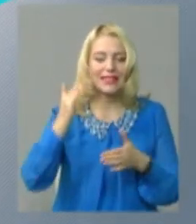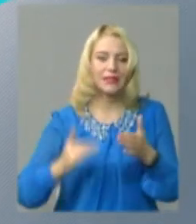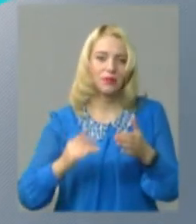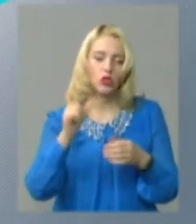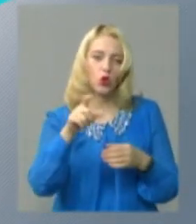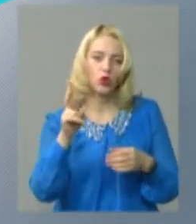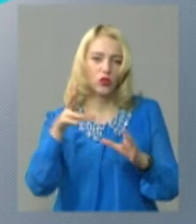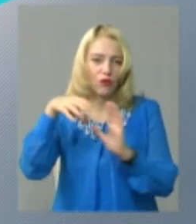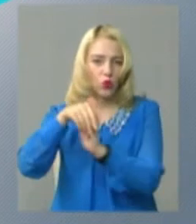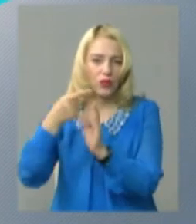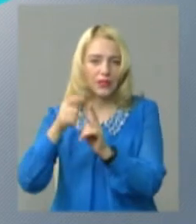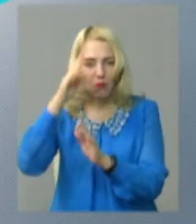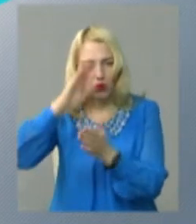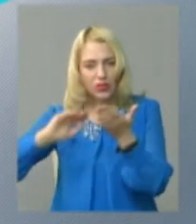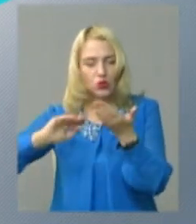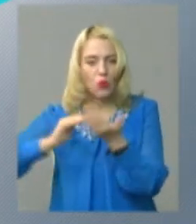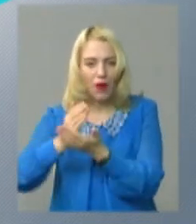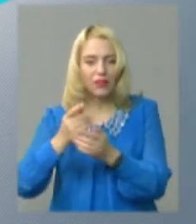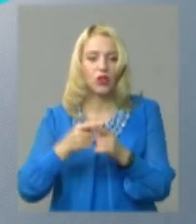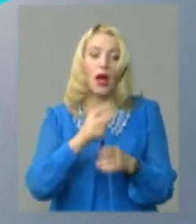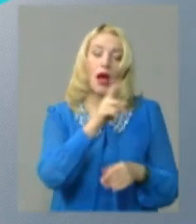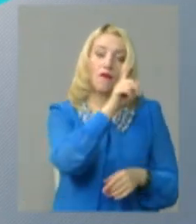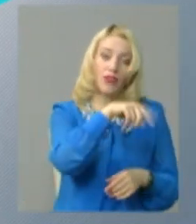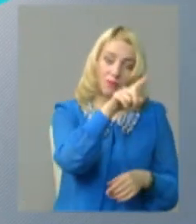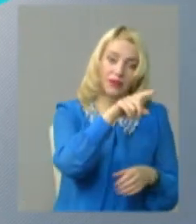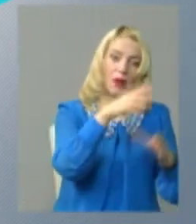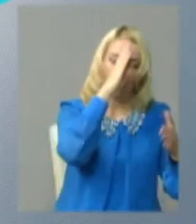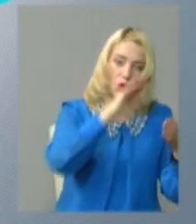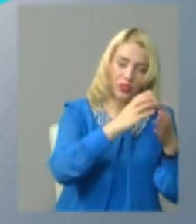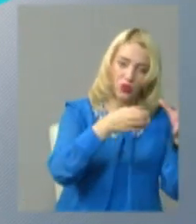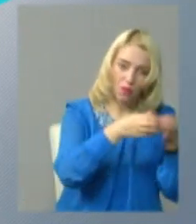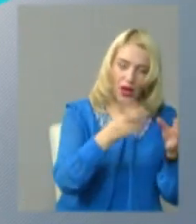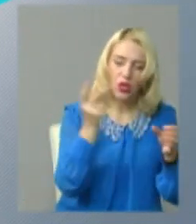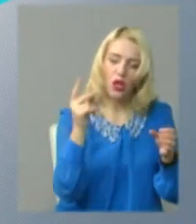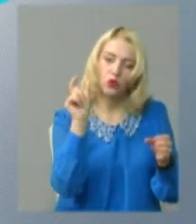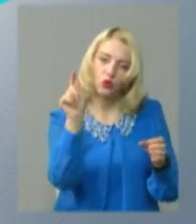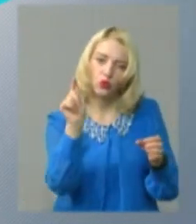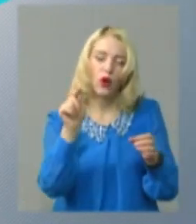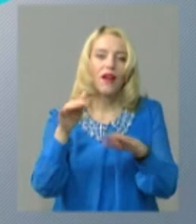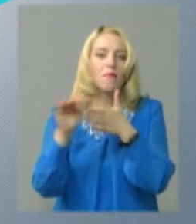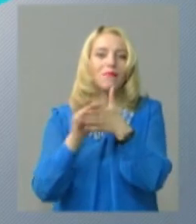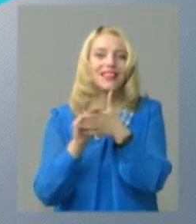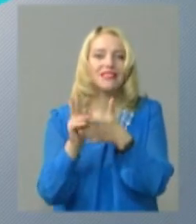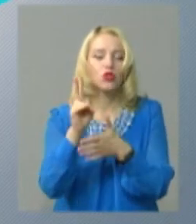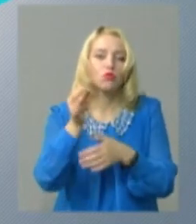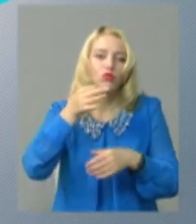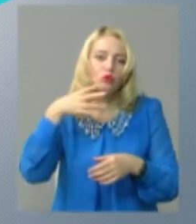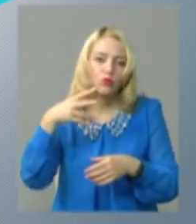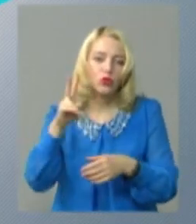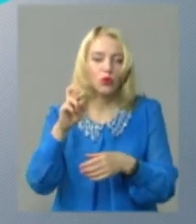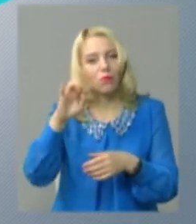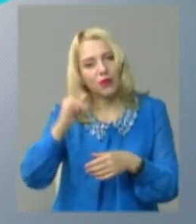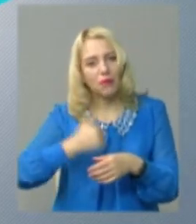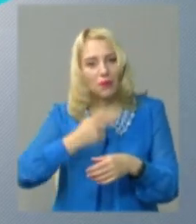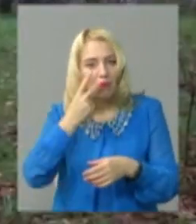висунула. Позначку потрібно буде поставити навпроти партії, а в другу клітинку – за бажанням – вписати номер кандидата від цієї партії,